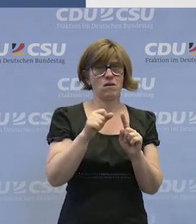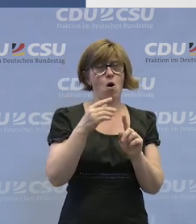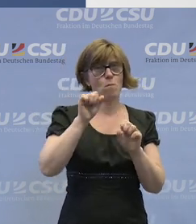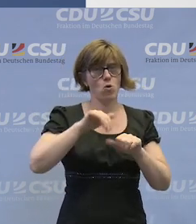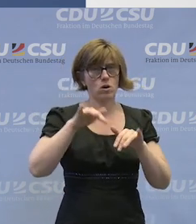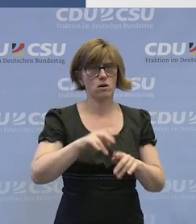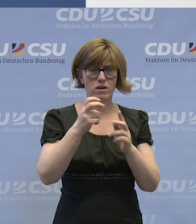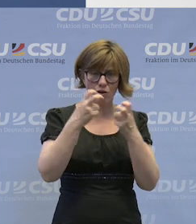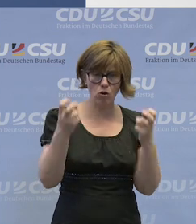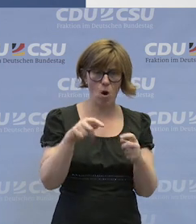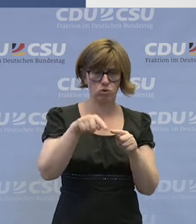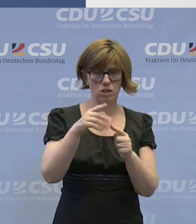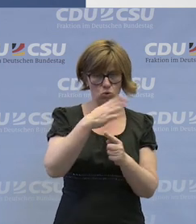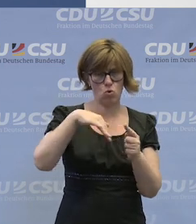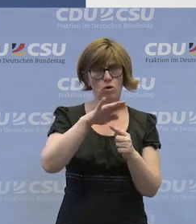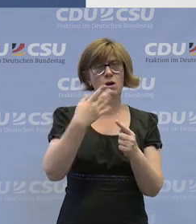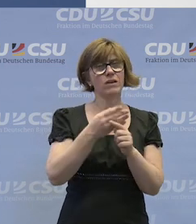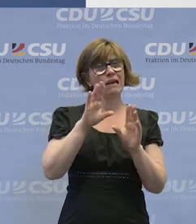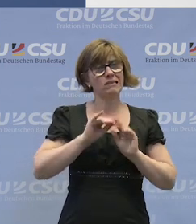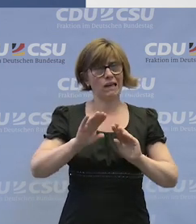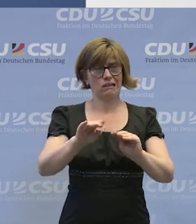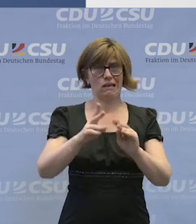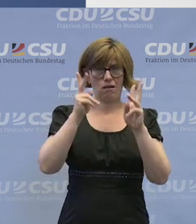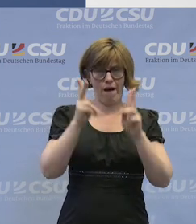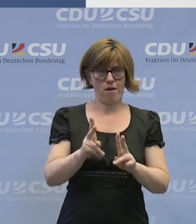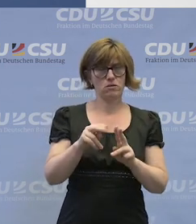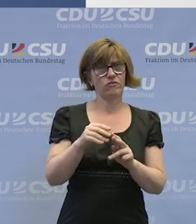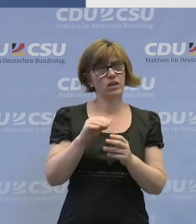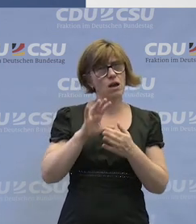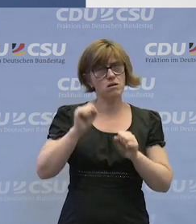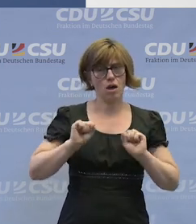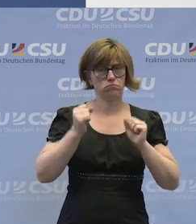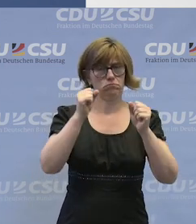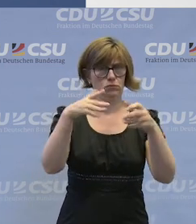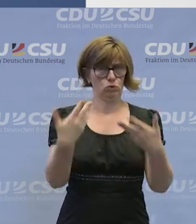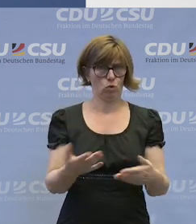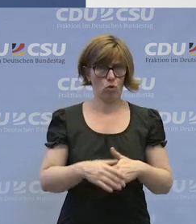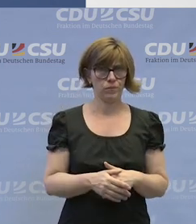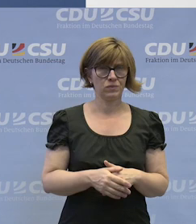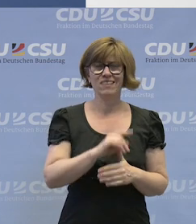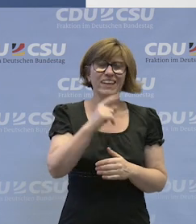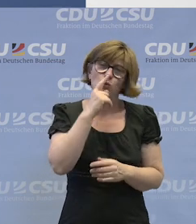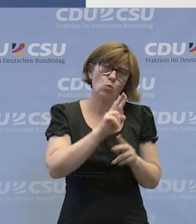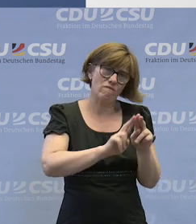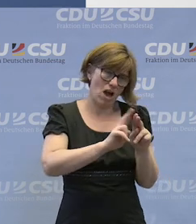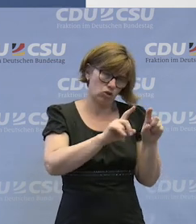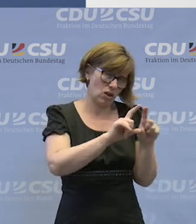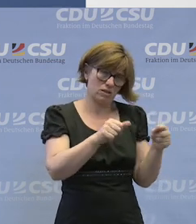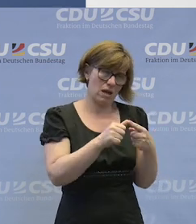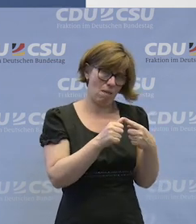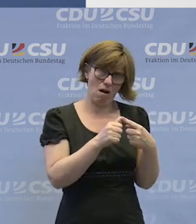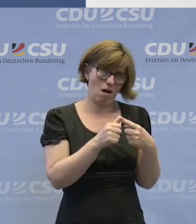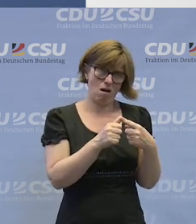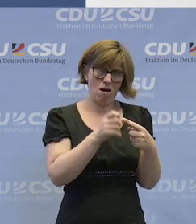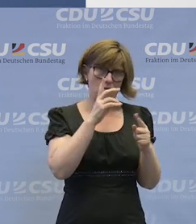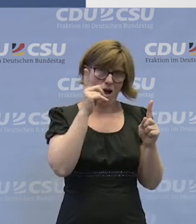die Voraussetzungen dafür schafft, dass diese Tätigkeiten dann auch entsprechend ausgeübt werden können. Im Übrigen gilt das nicht nur für die Werkstätten, denn